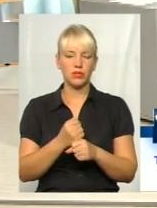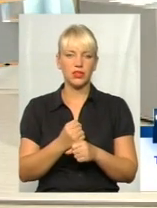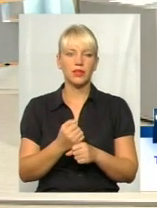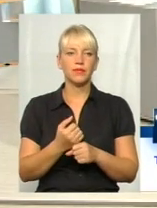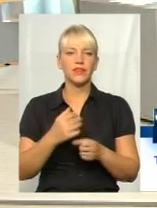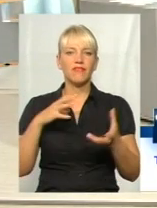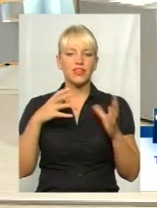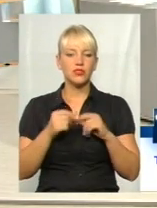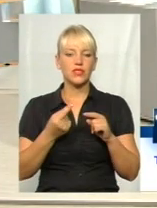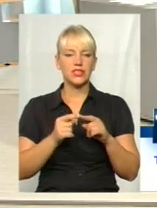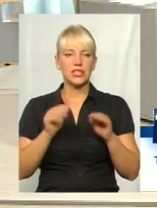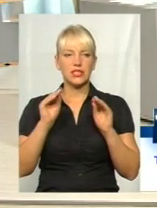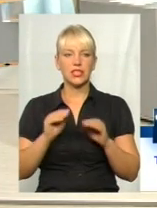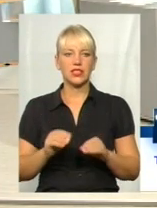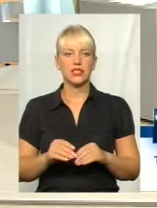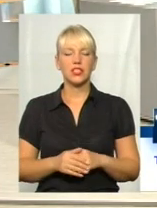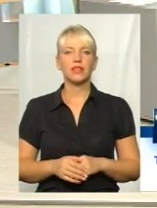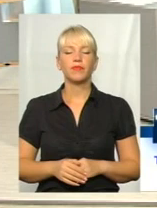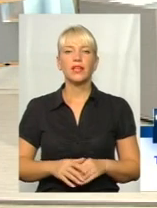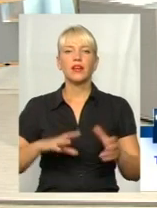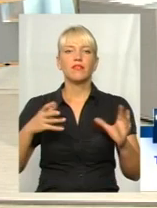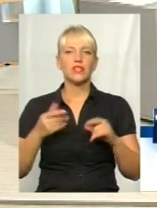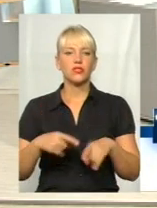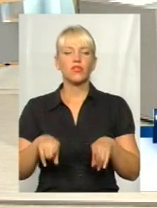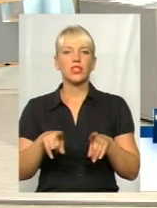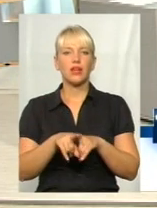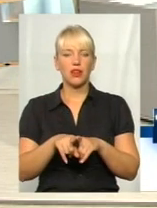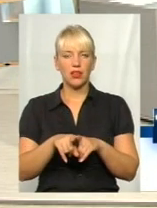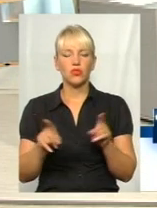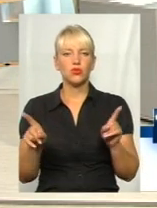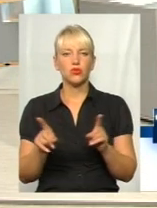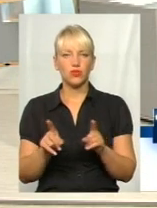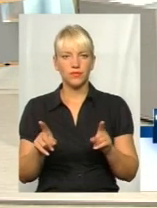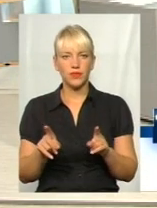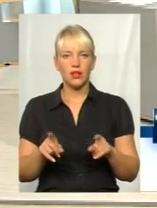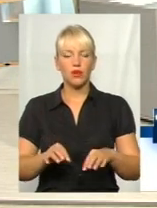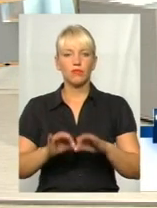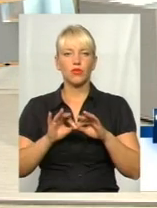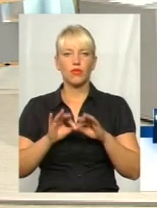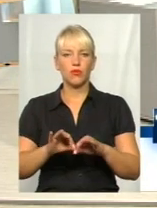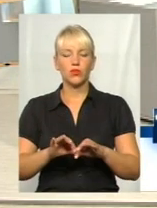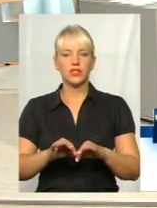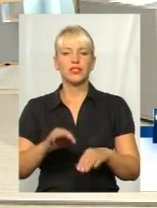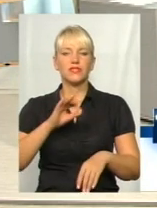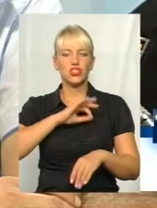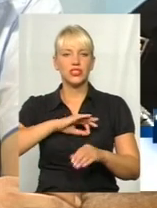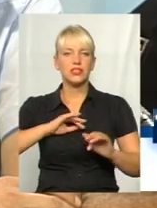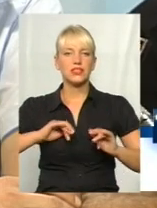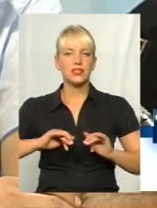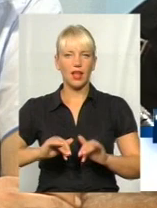Висновок цієї статистики ми можемо зробити такий, що проведені чи вжиті заходи